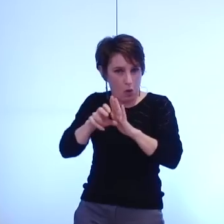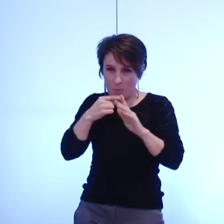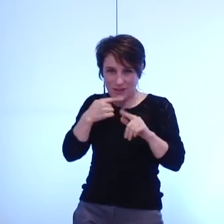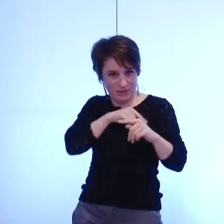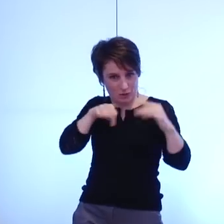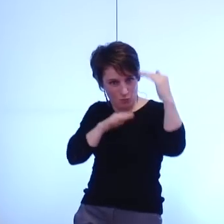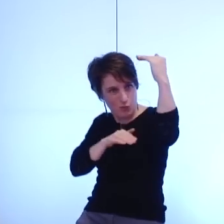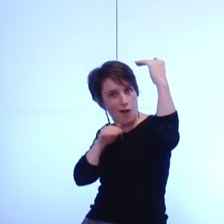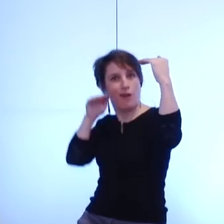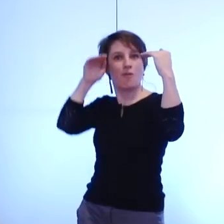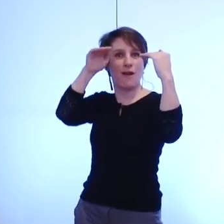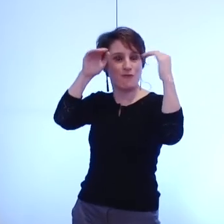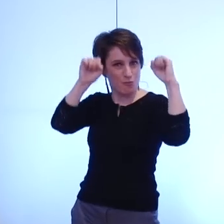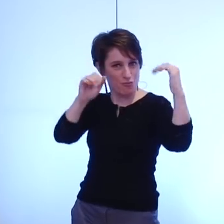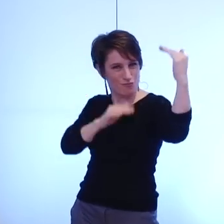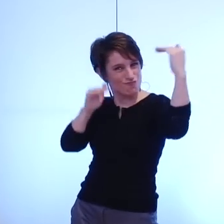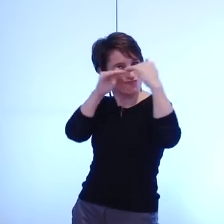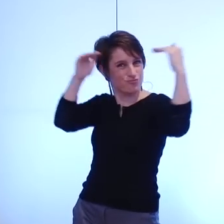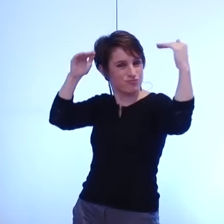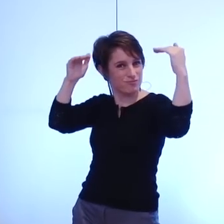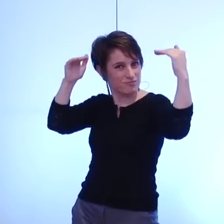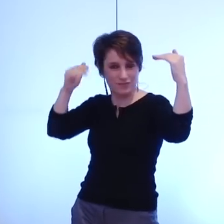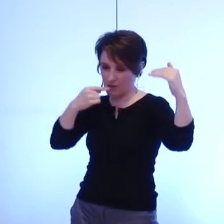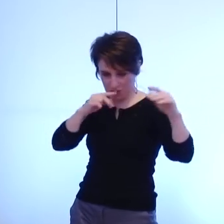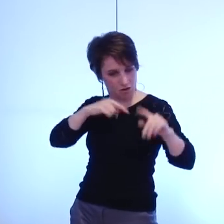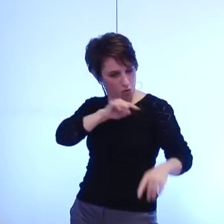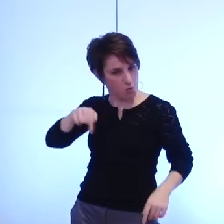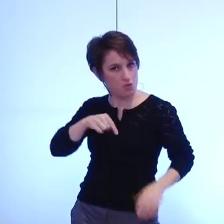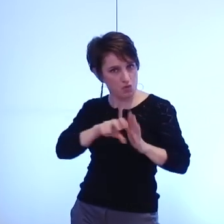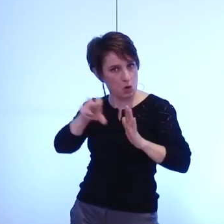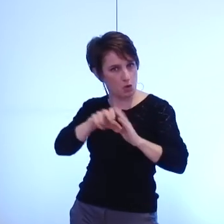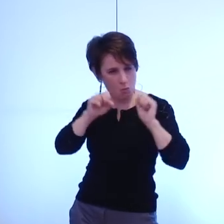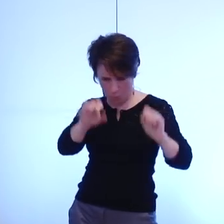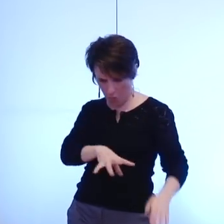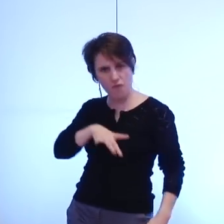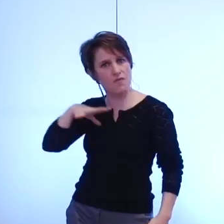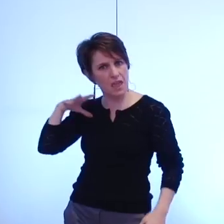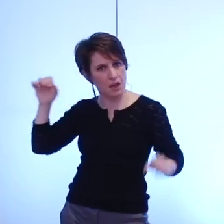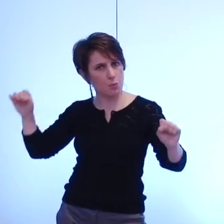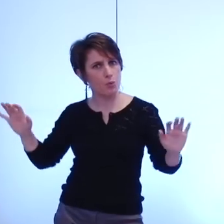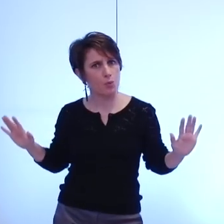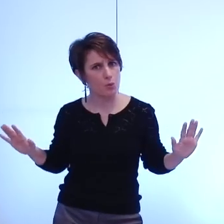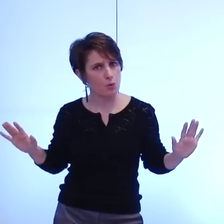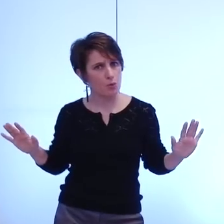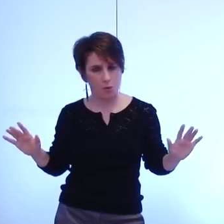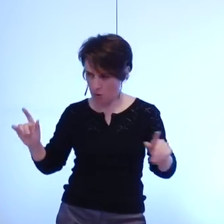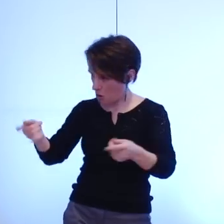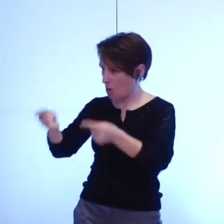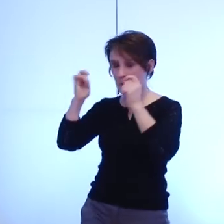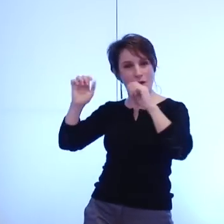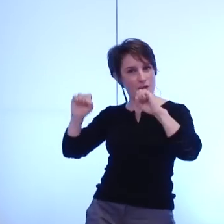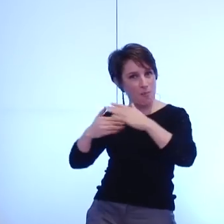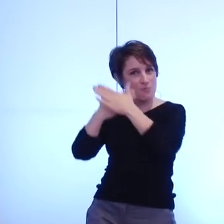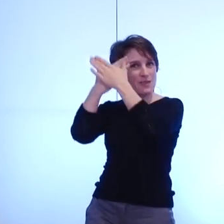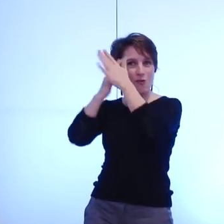Grenoble peut s'enorgueillir et le terme n'est pas fort d'être aujourd'hui parmi ces métropoles tout en conservant une